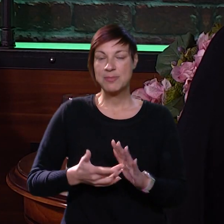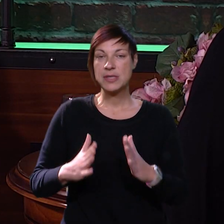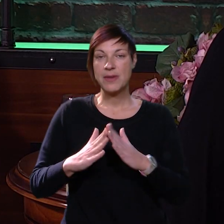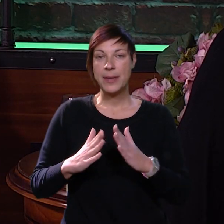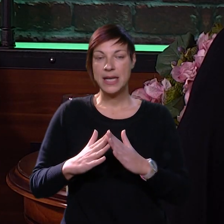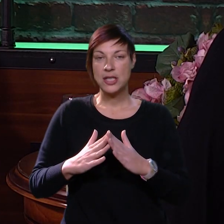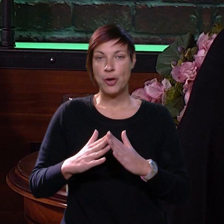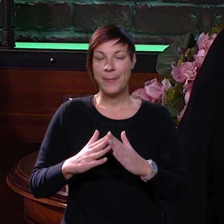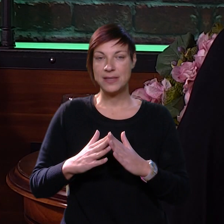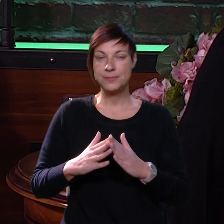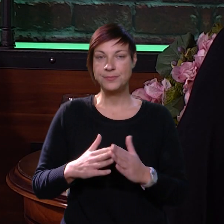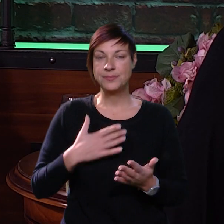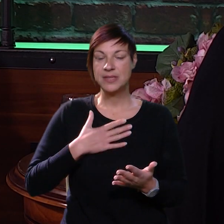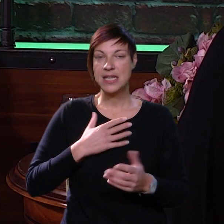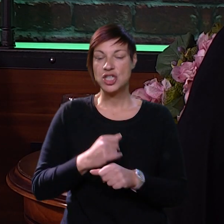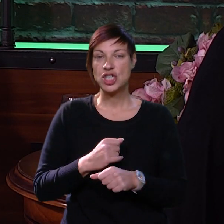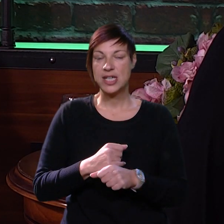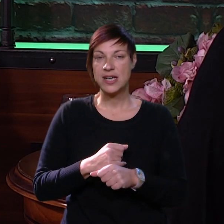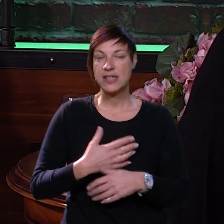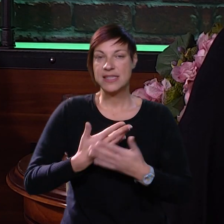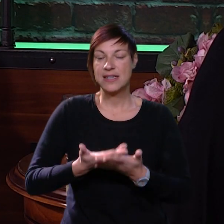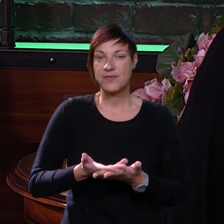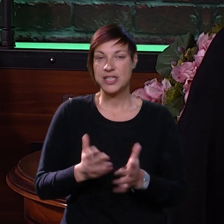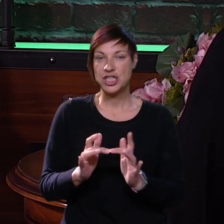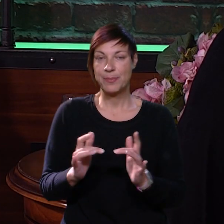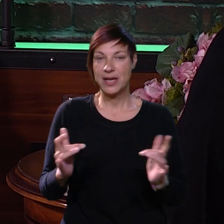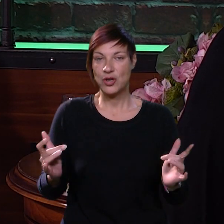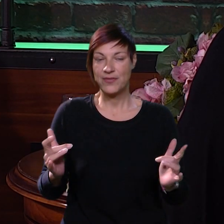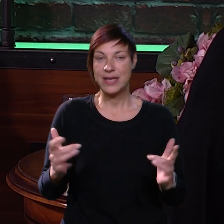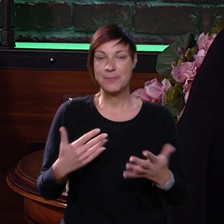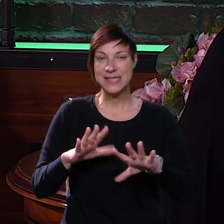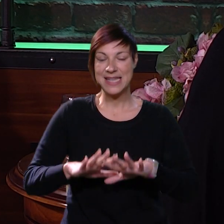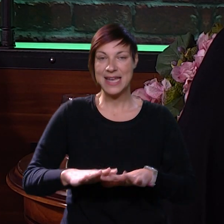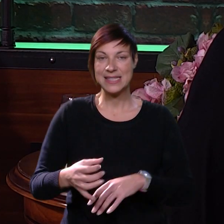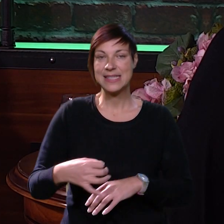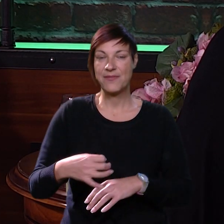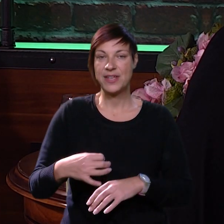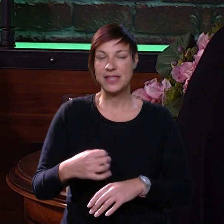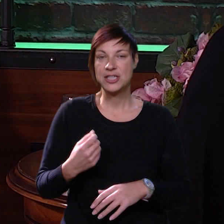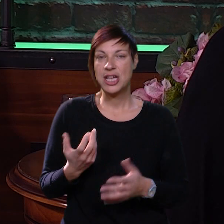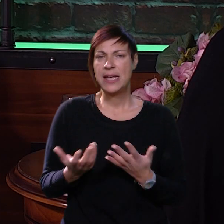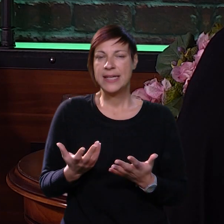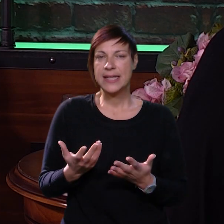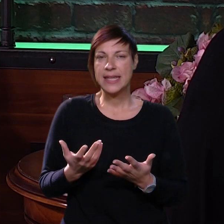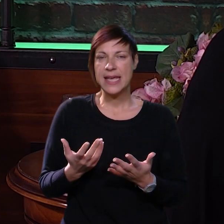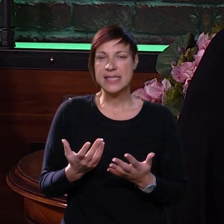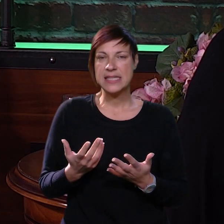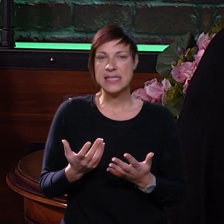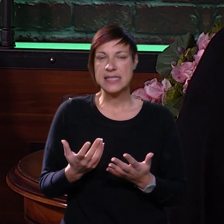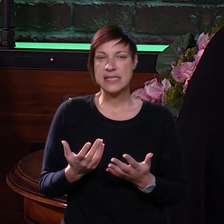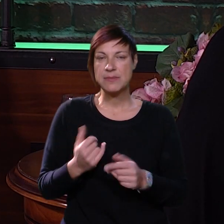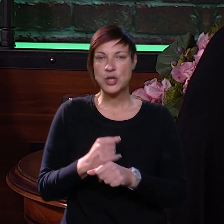smo svi bili kod kuće zapravo naš način rada se više odvijao nekako putem web stranice vrtića, gdje smo neke,